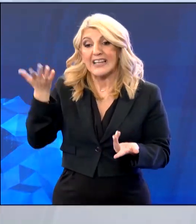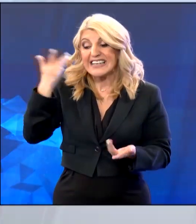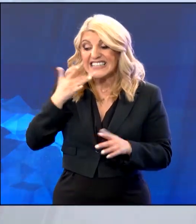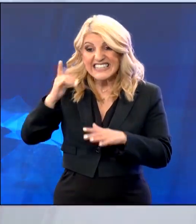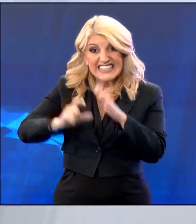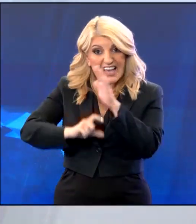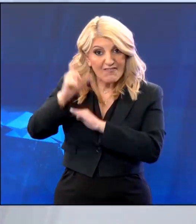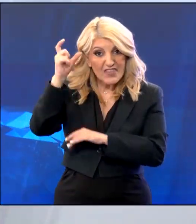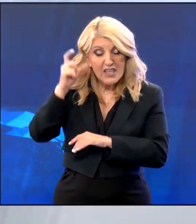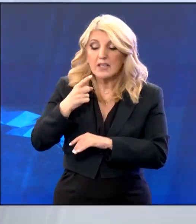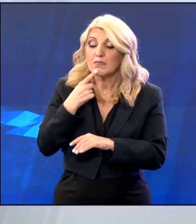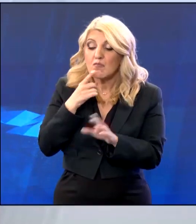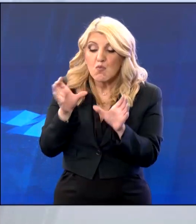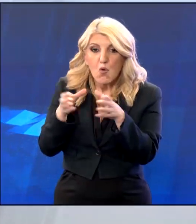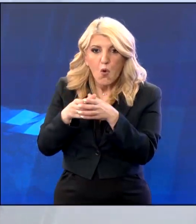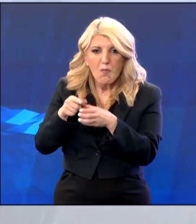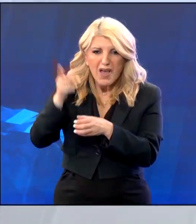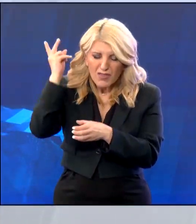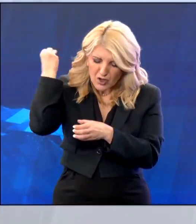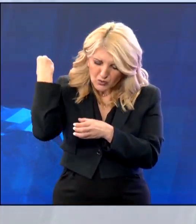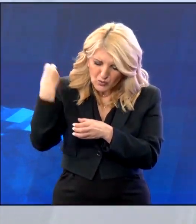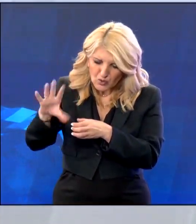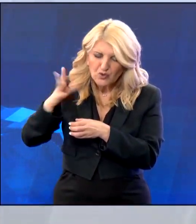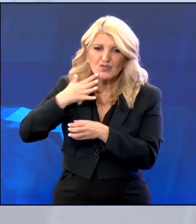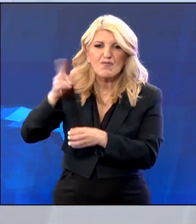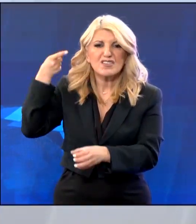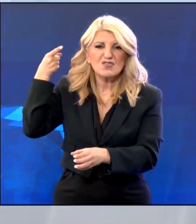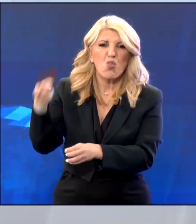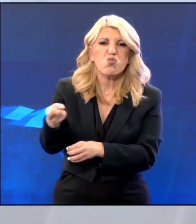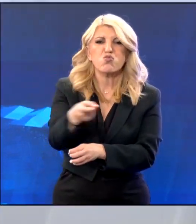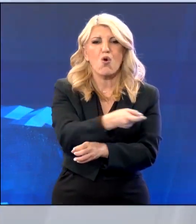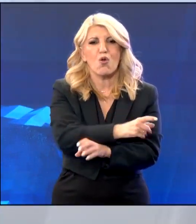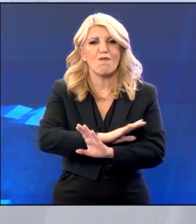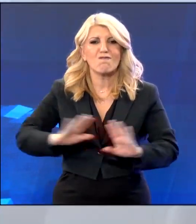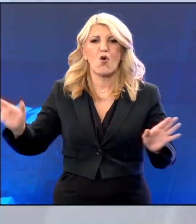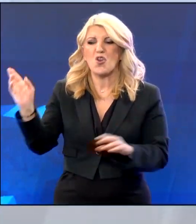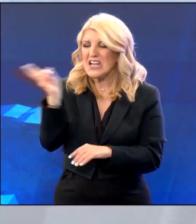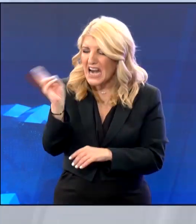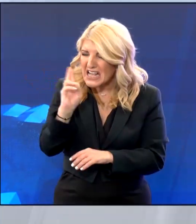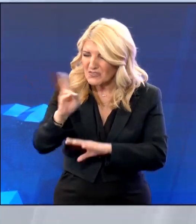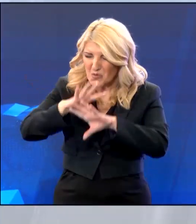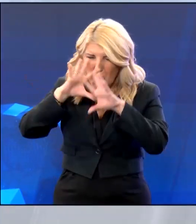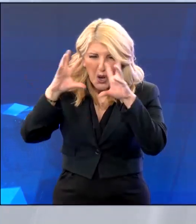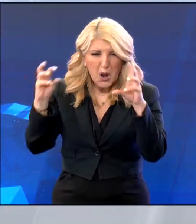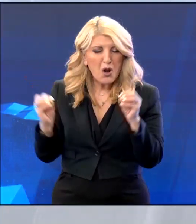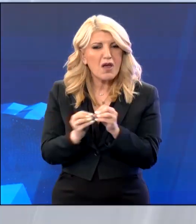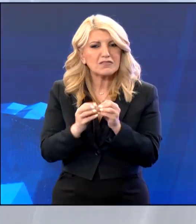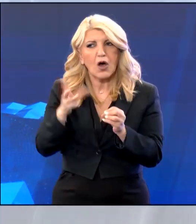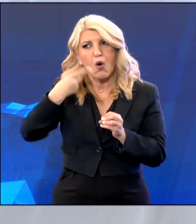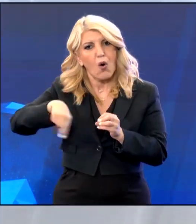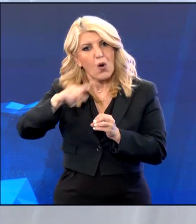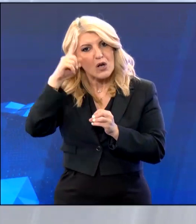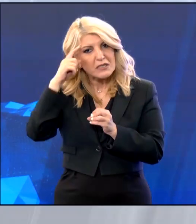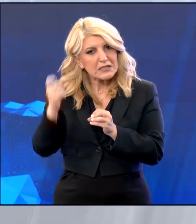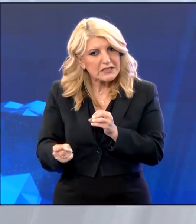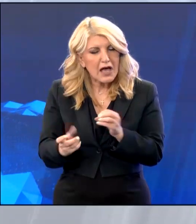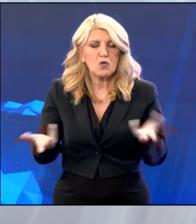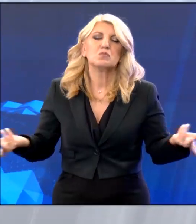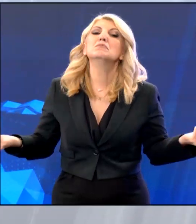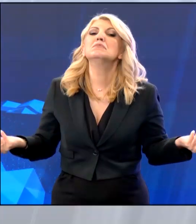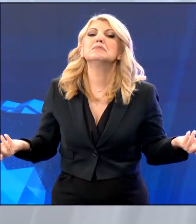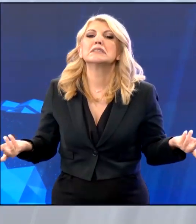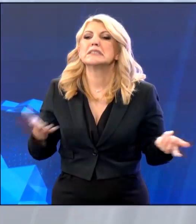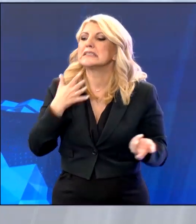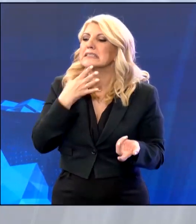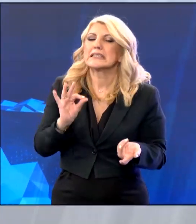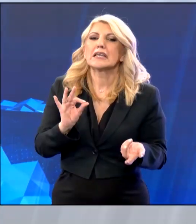για διάθεση ως αρχηγός εξακολουθεί να δράει ένα νηματί όπως είναι πασίγνωστο δεδομένου ότι αν και αποδυναμωμένη και εξασθενημένη